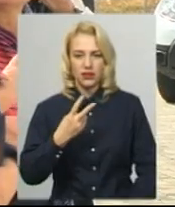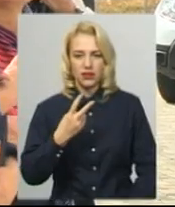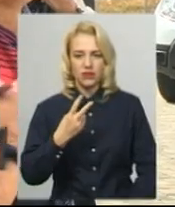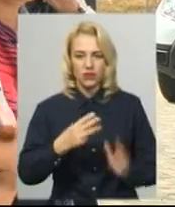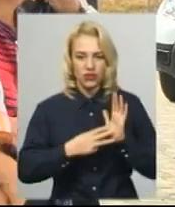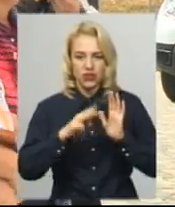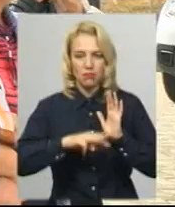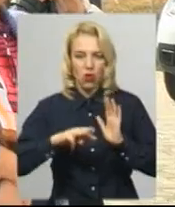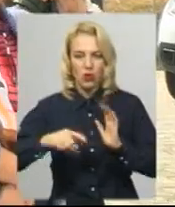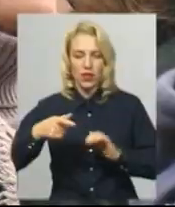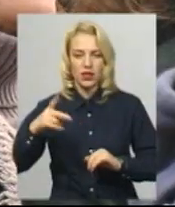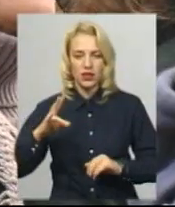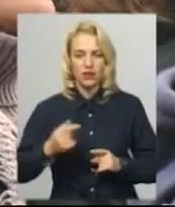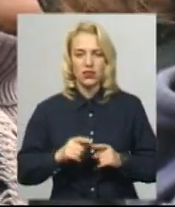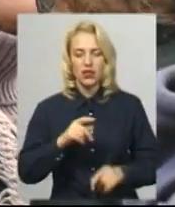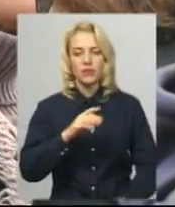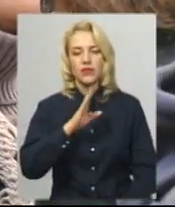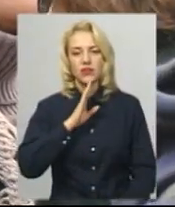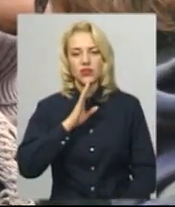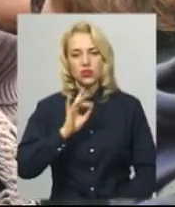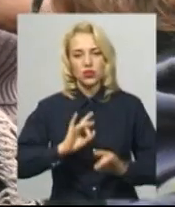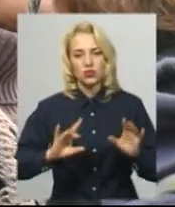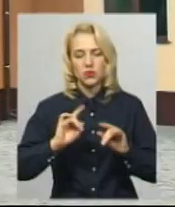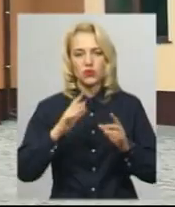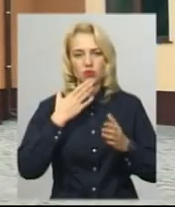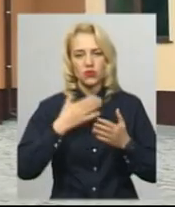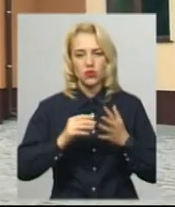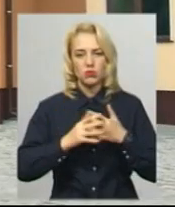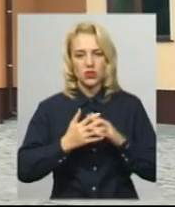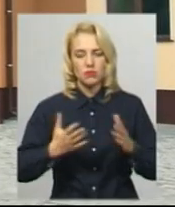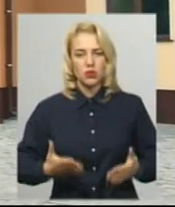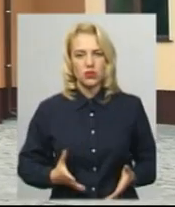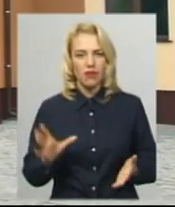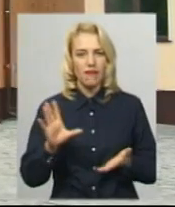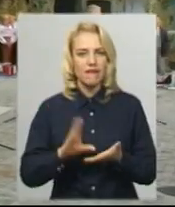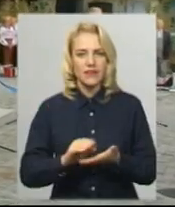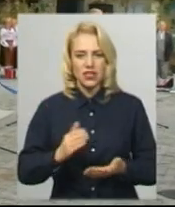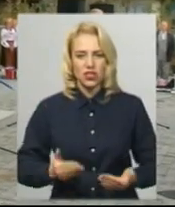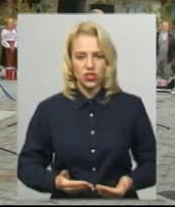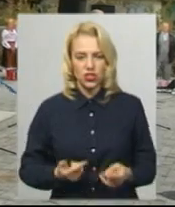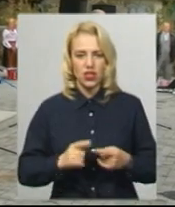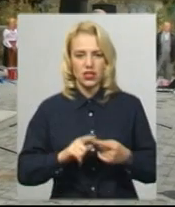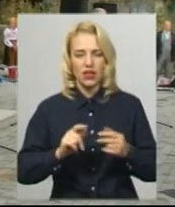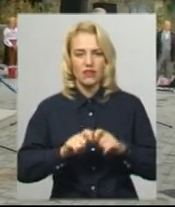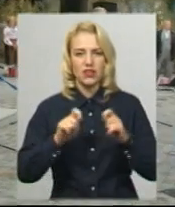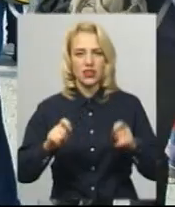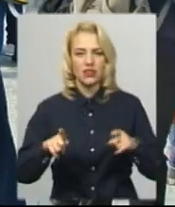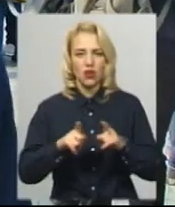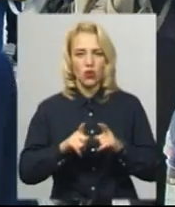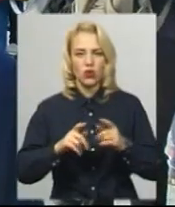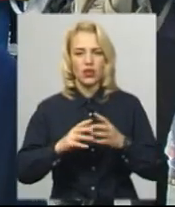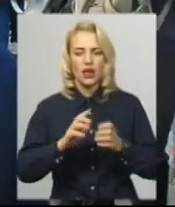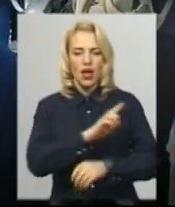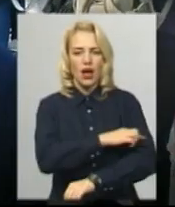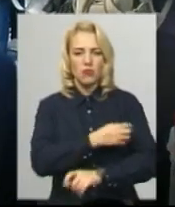Валентина Бабійчук, жителька села Півний Олексинець, каже, у своєму селі проживає все життя. Жінка каже, відкриття такої амбулаторії для них свято. Ми